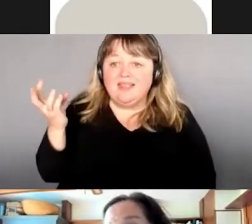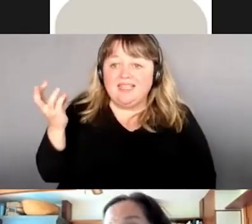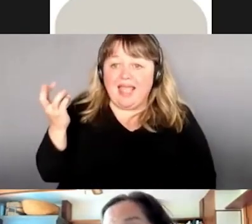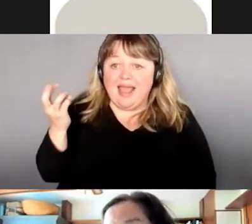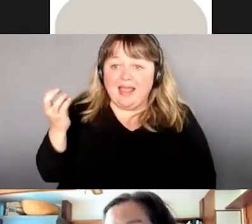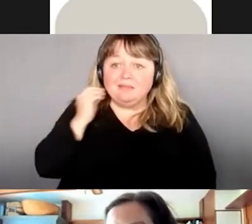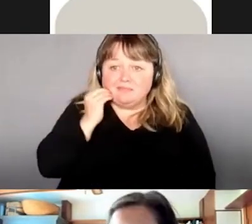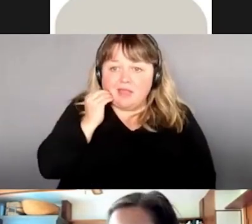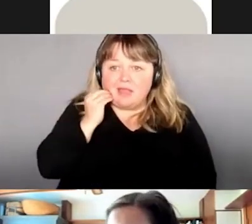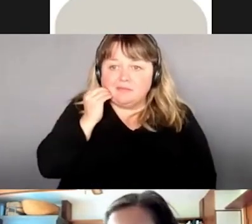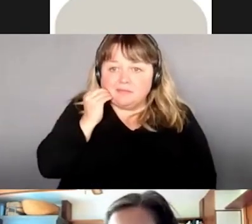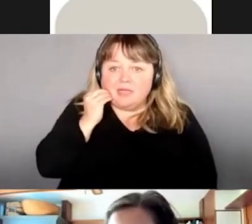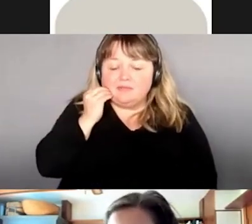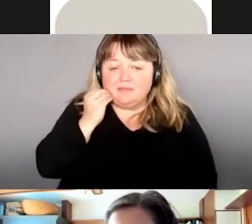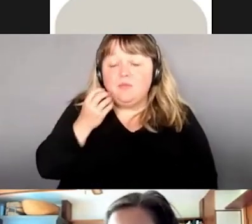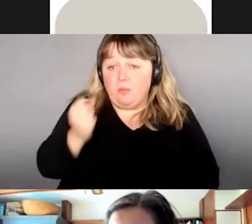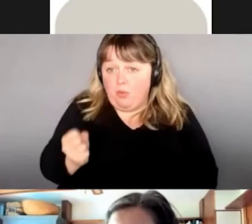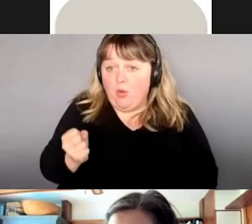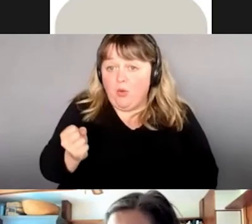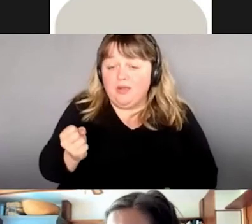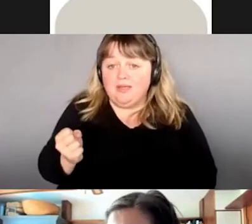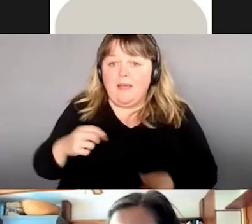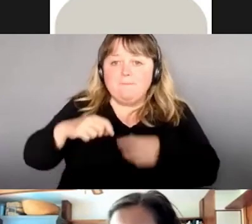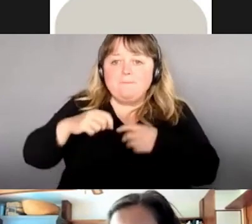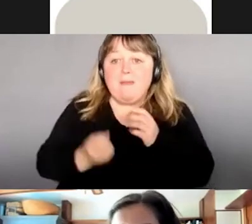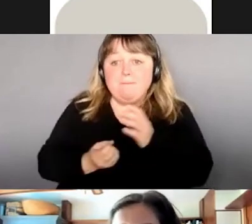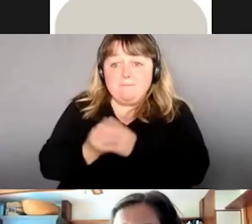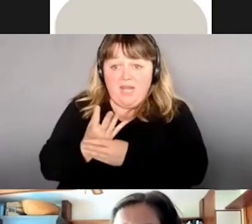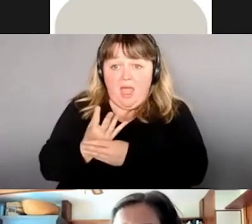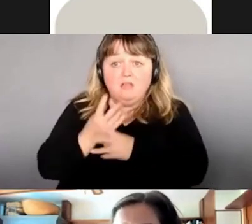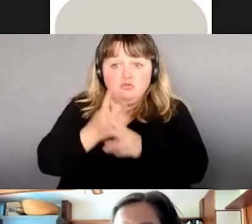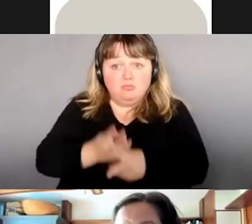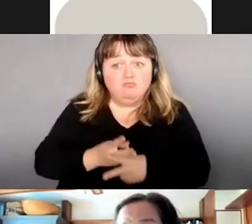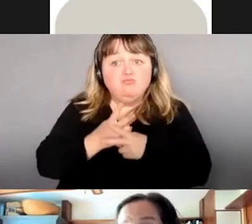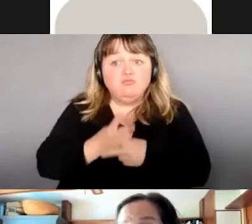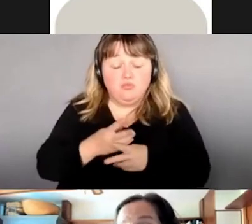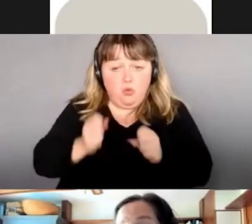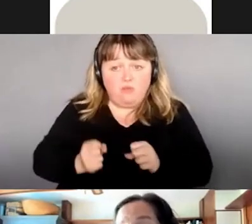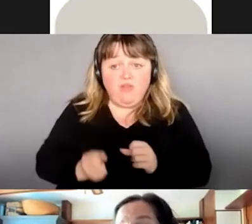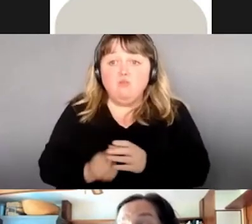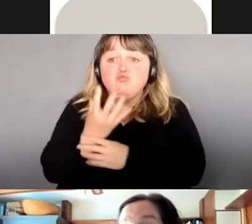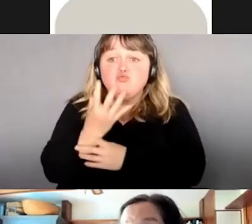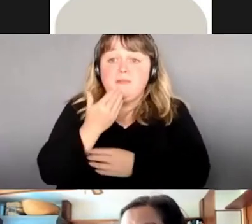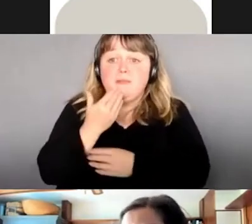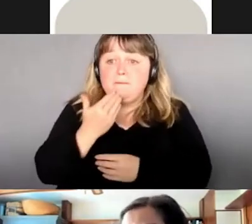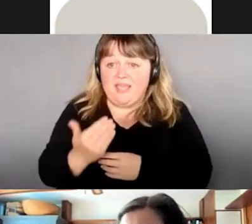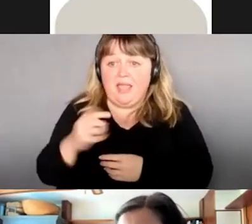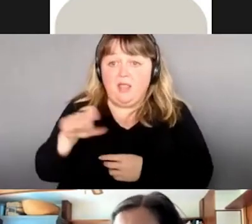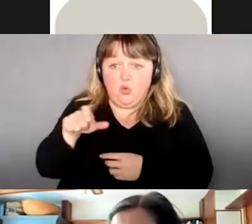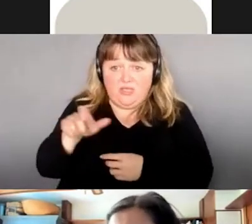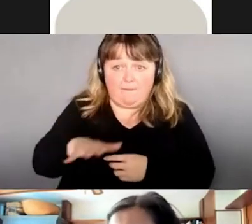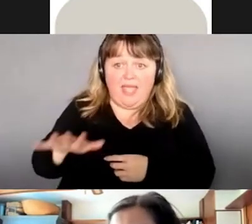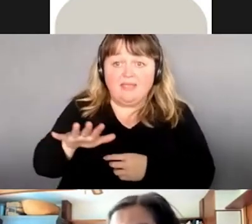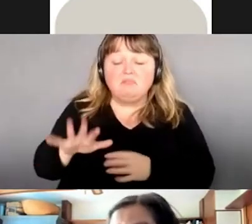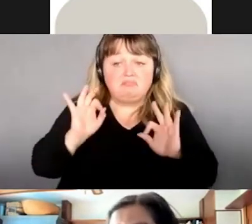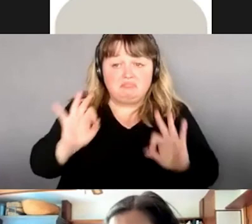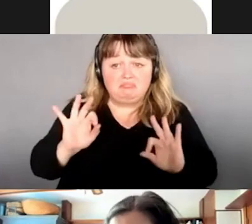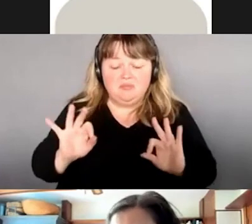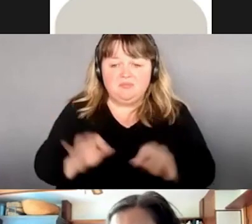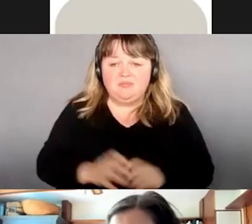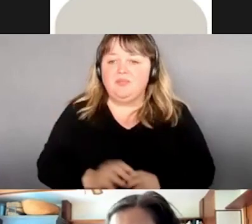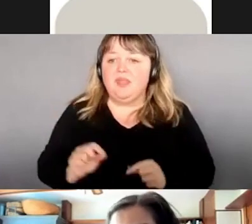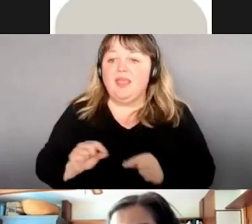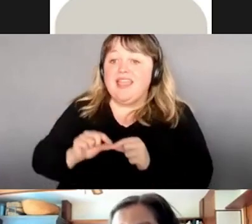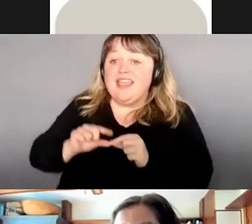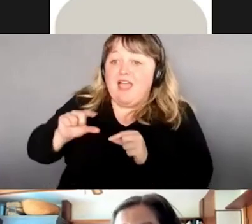'est une plante qui se cultive vraiment bien au Québec, sans problème. La feuille de coriandre, ça, c'est